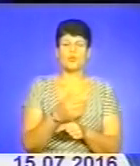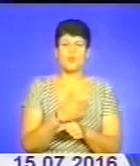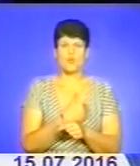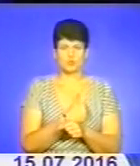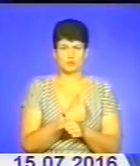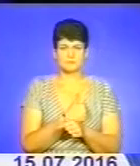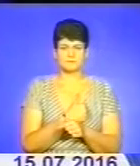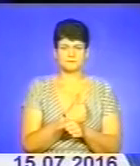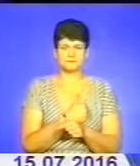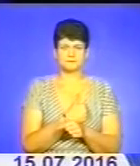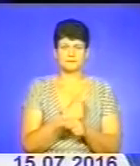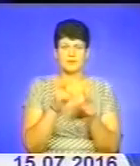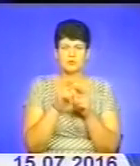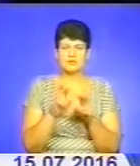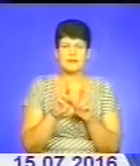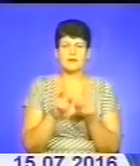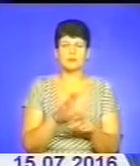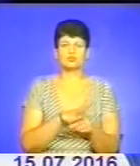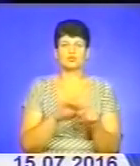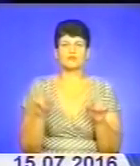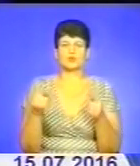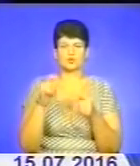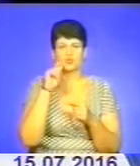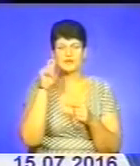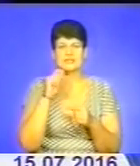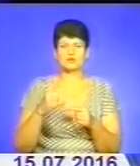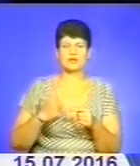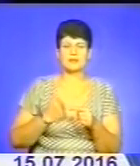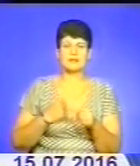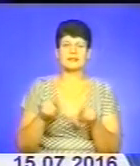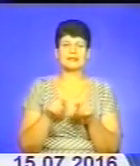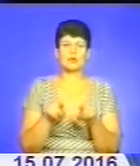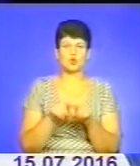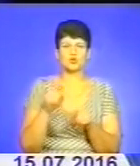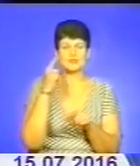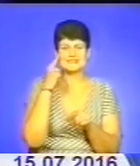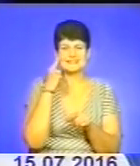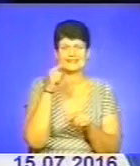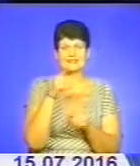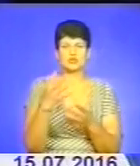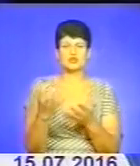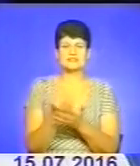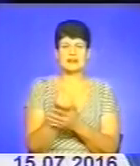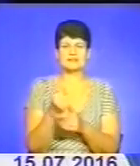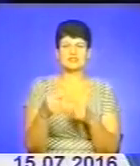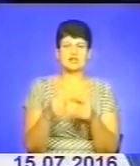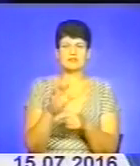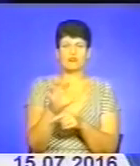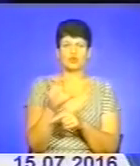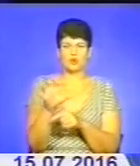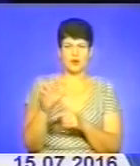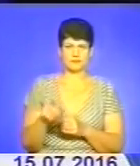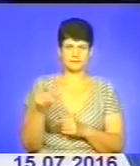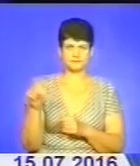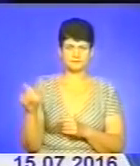дослідити, як відбувалося відродження української армії і також оцінити її досягнення через фотографії очевидців.